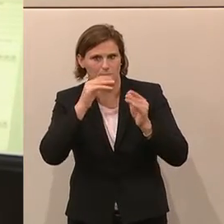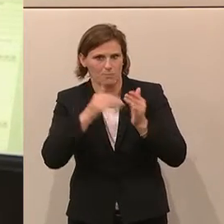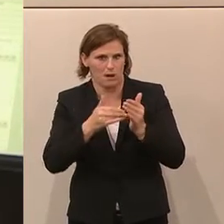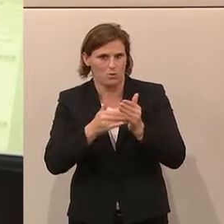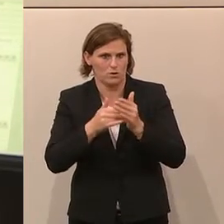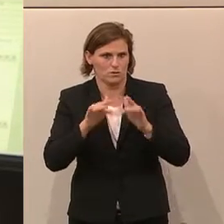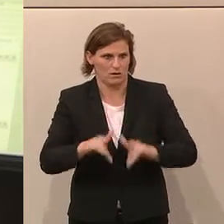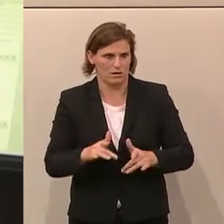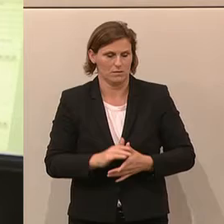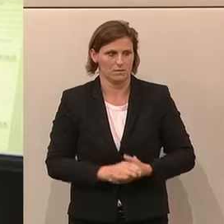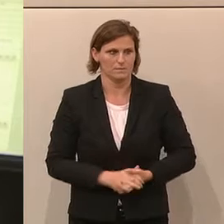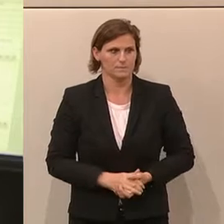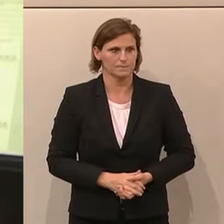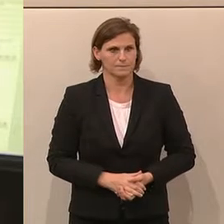braucht.